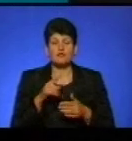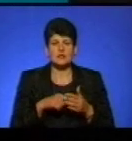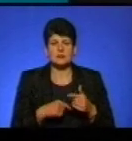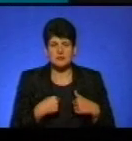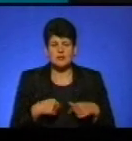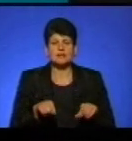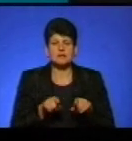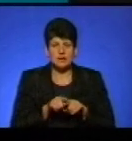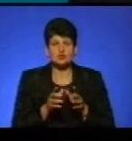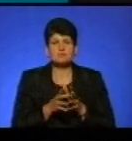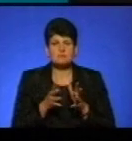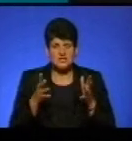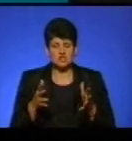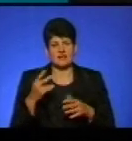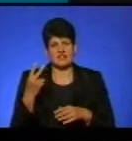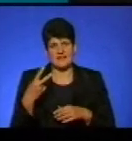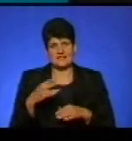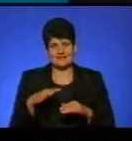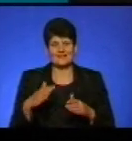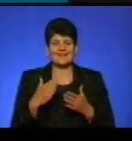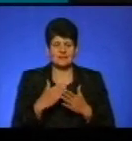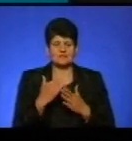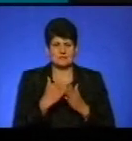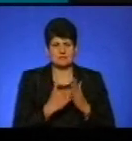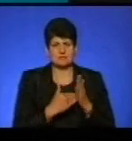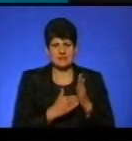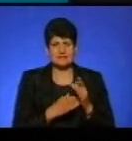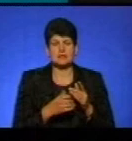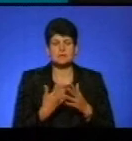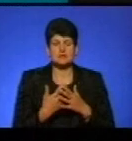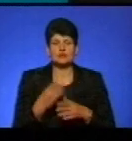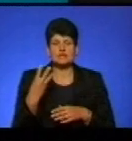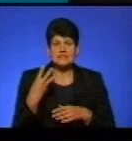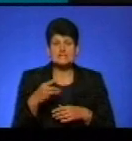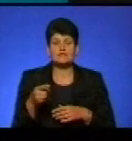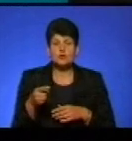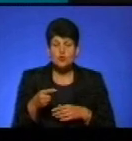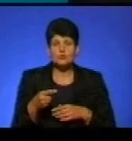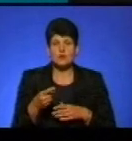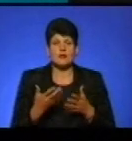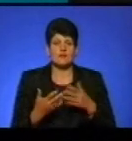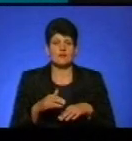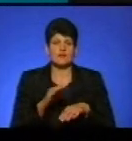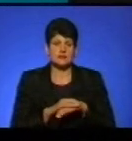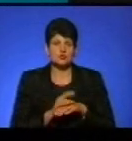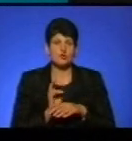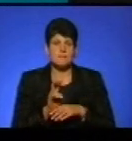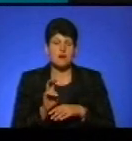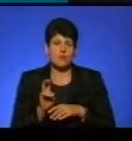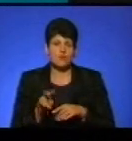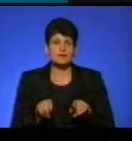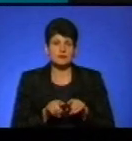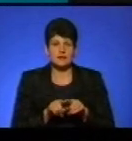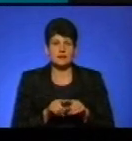також дещо більше, ніж 20 дітей є в списках, можливо, і близько 30 у Тернополі, але фактично ходить так, як